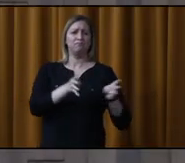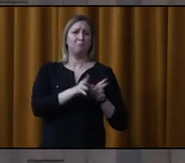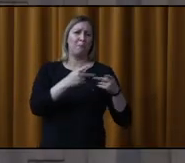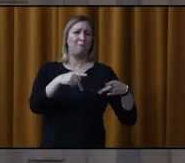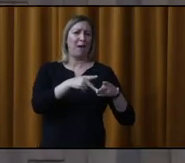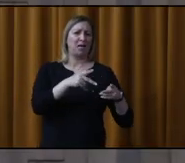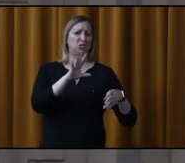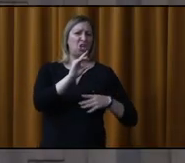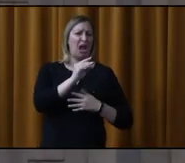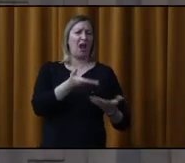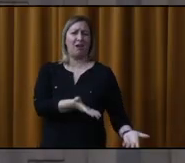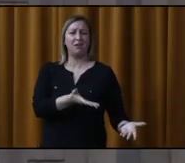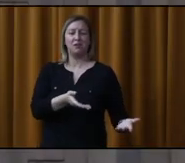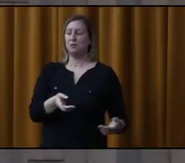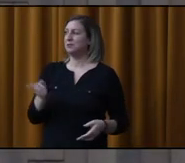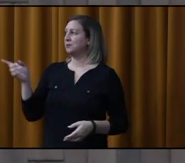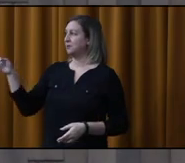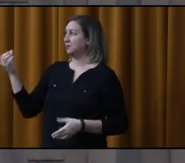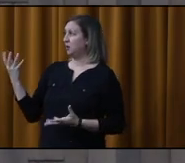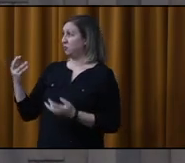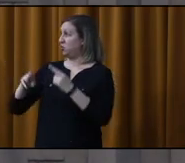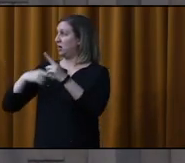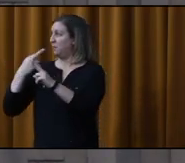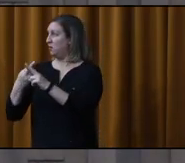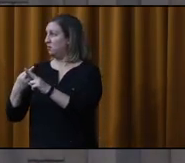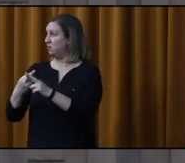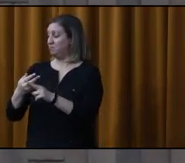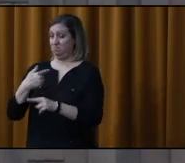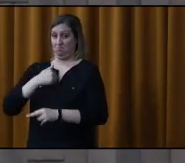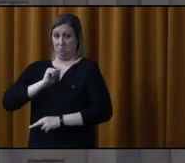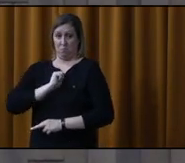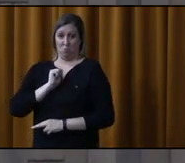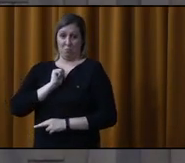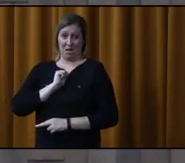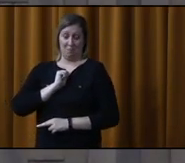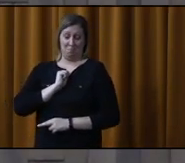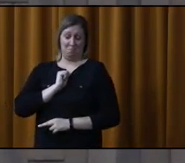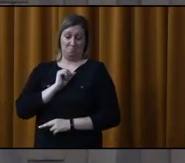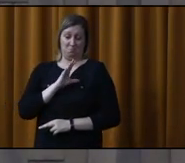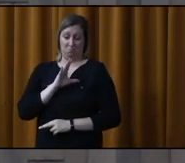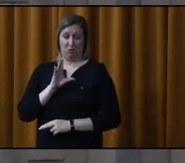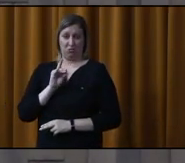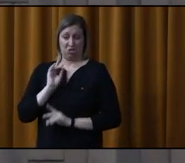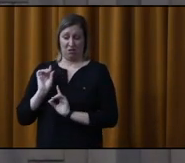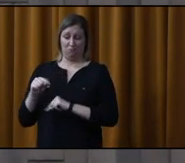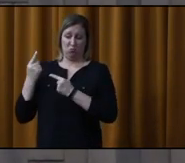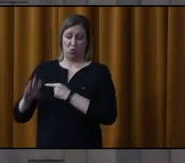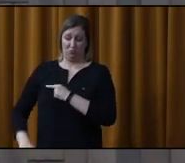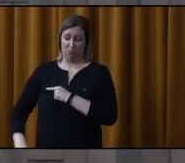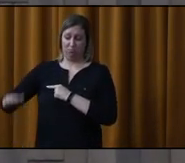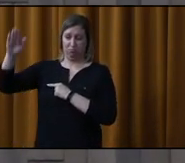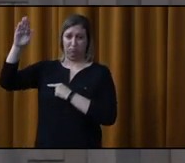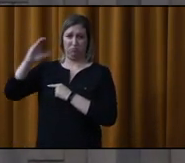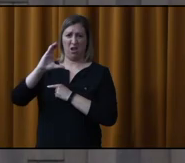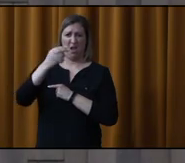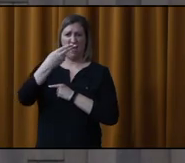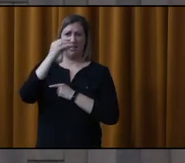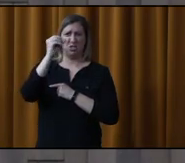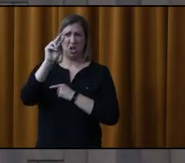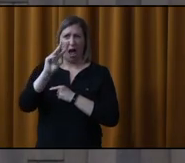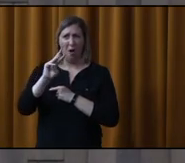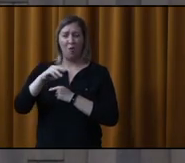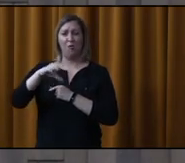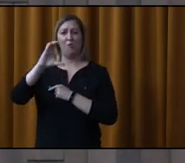tout vous l'expliquer. Premièrement, seulement vous dire, je suis moi-même propriétaire de chiens depuis ma tendre enfant. J'ai eu Ciao Ciao, Bulldog